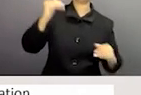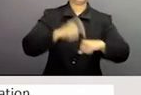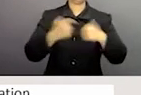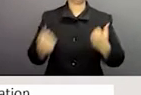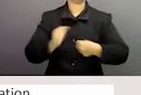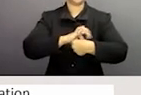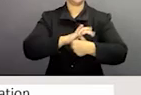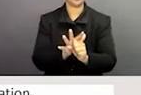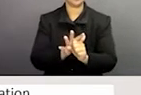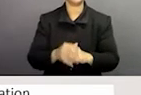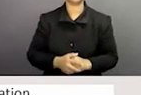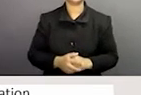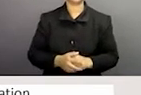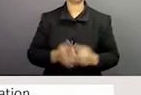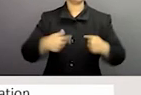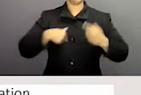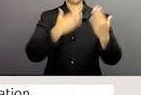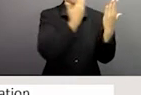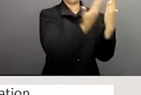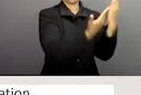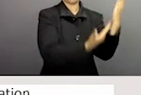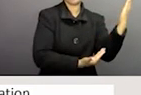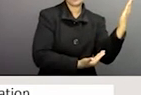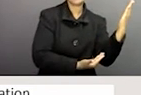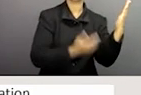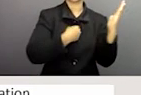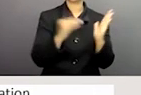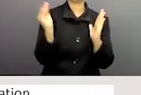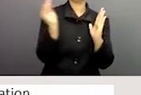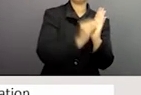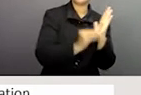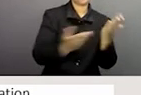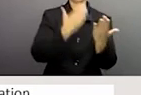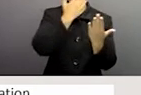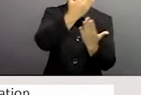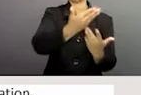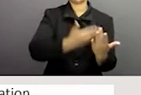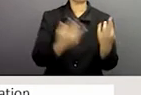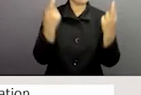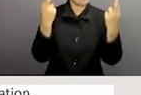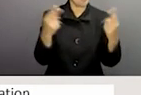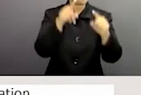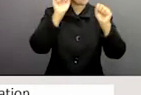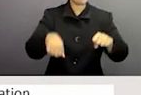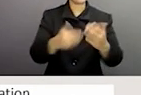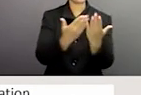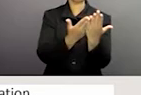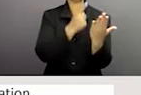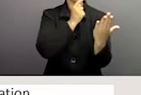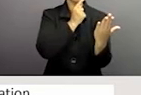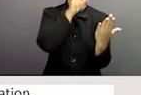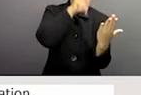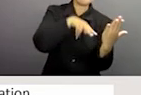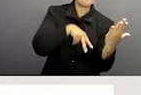et ses recommandations et d'autres ont été notées dans notre propre rapport et j'espère que vous allez avoir une